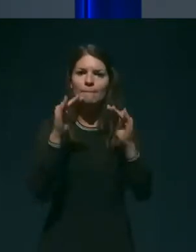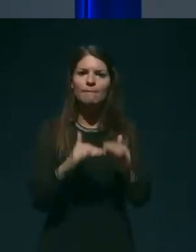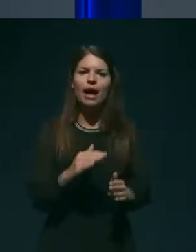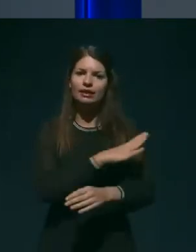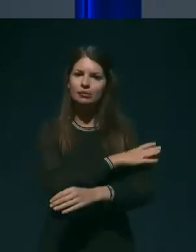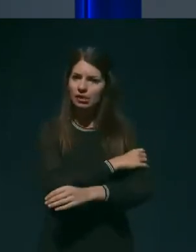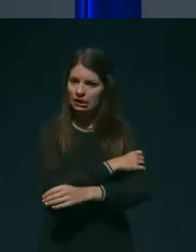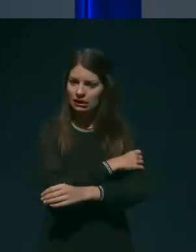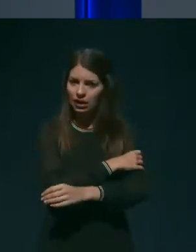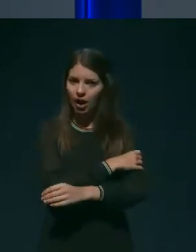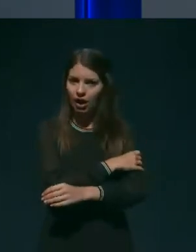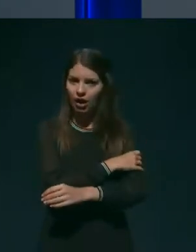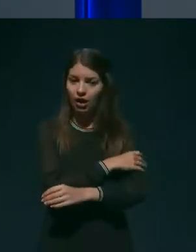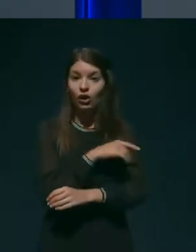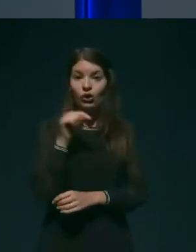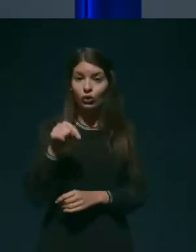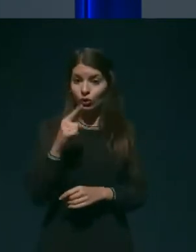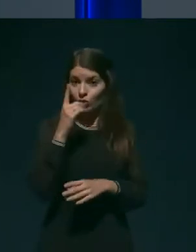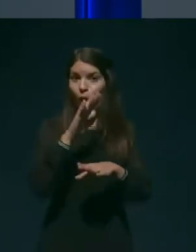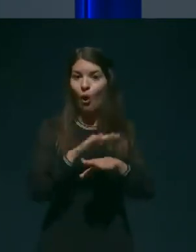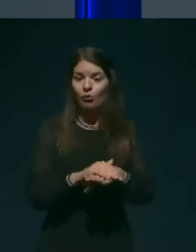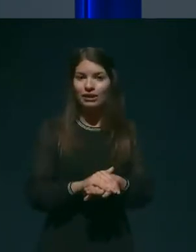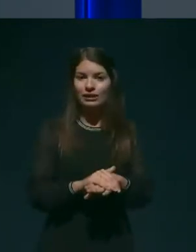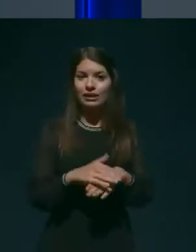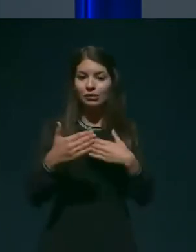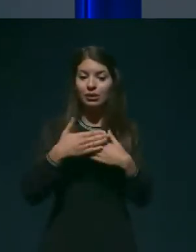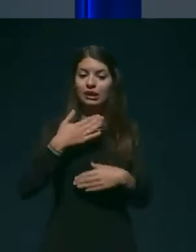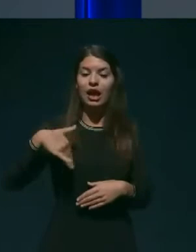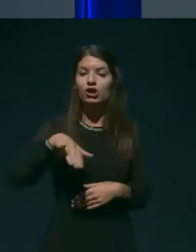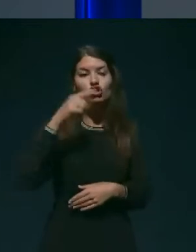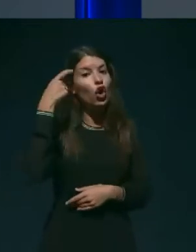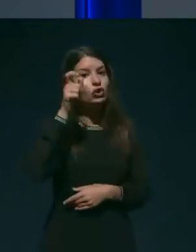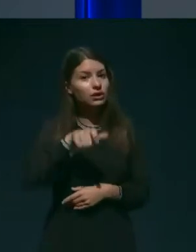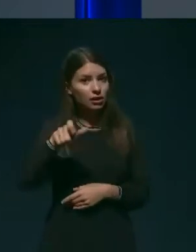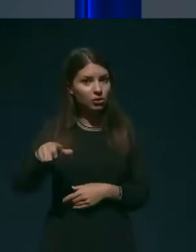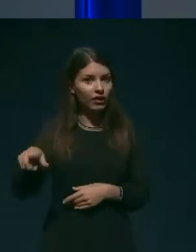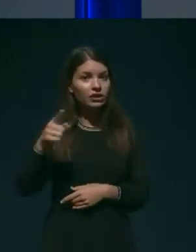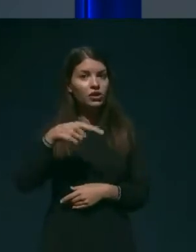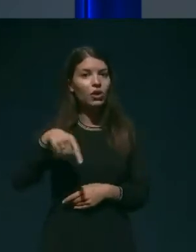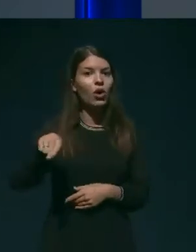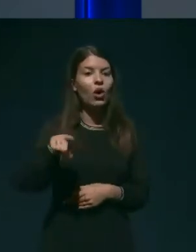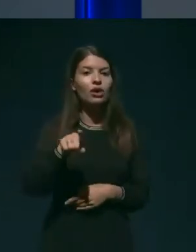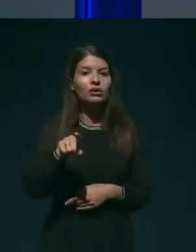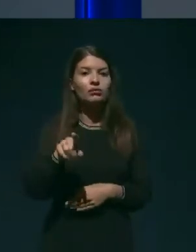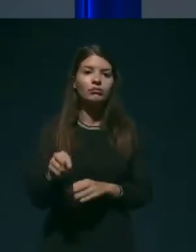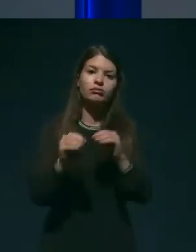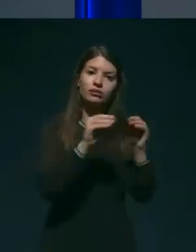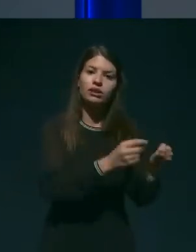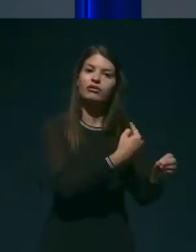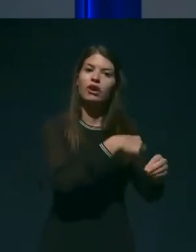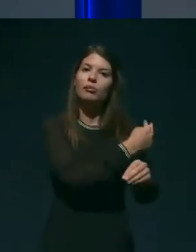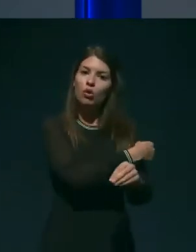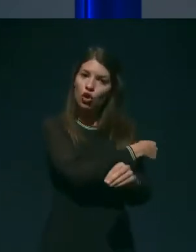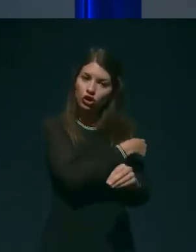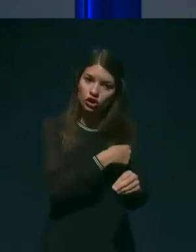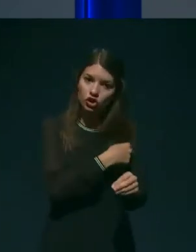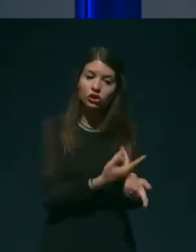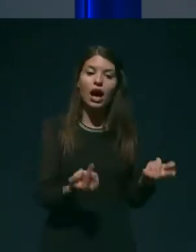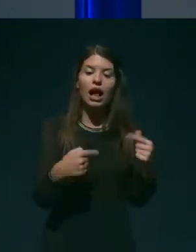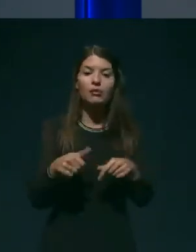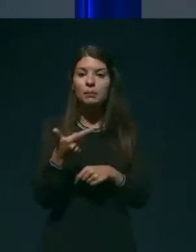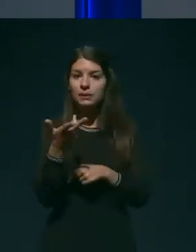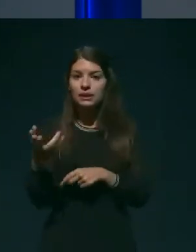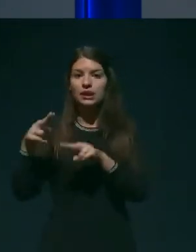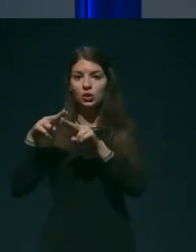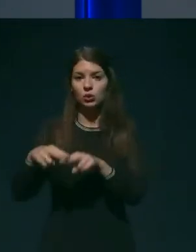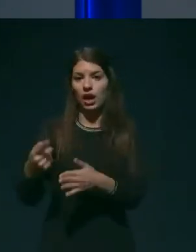mi tudi vidjeli pri teh oskrbovancih, pri nekaterih, ki so bi zdajali v obonišnici in pa tudi pri tisti, ki so bolezen prebolevali